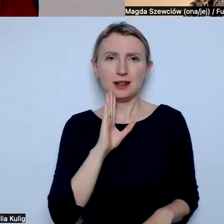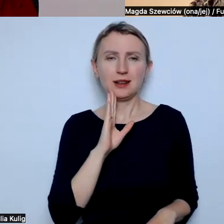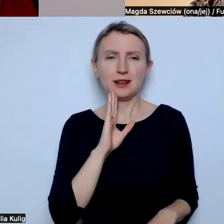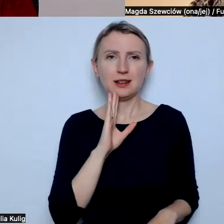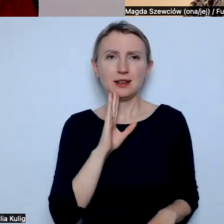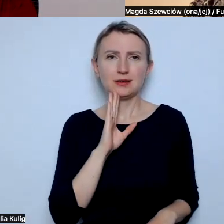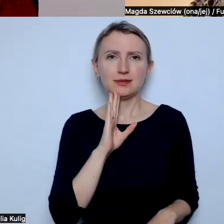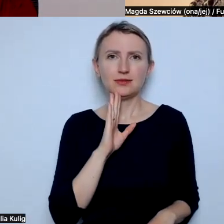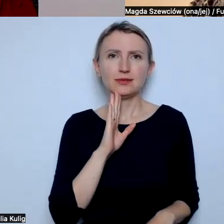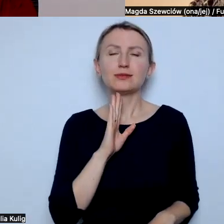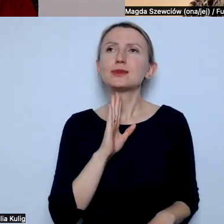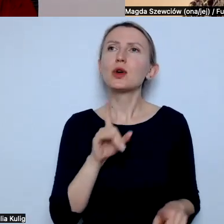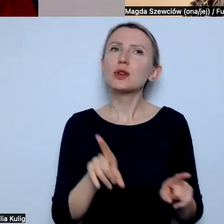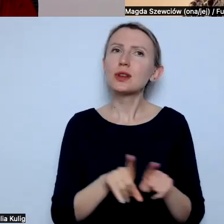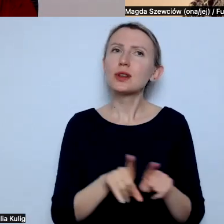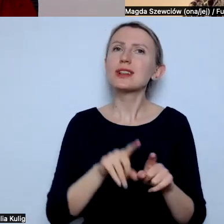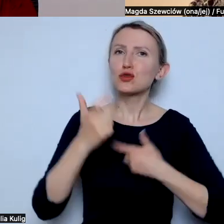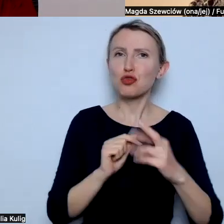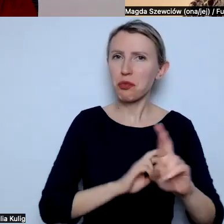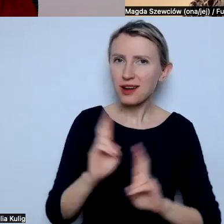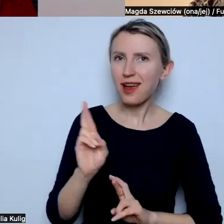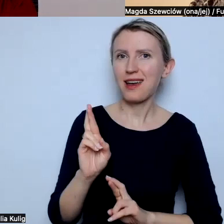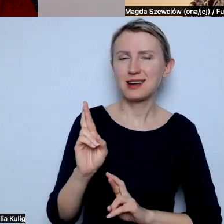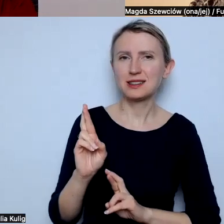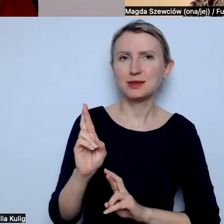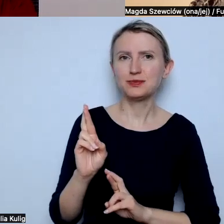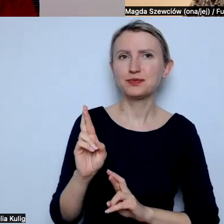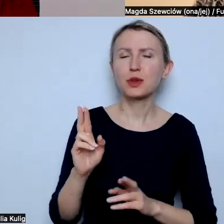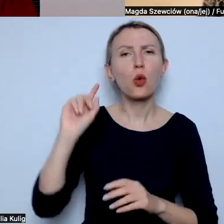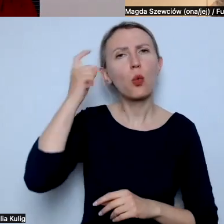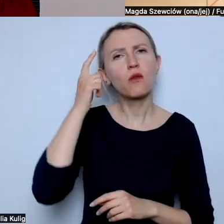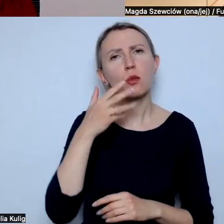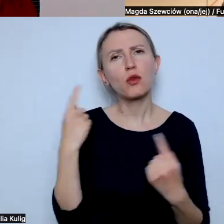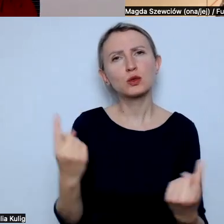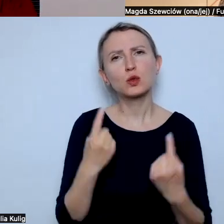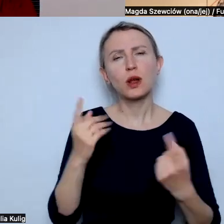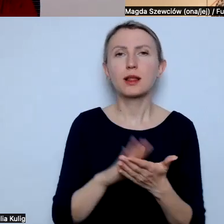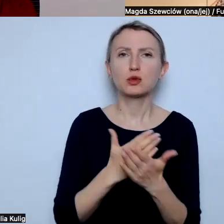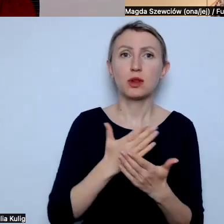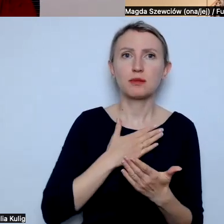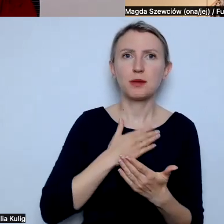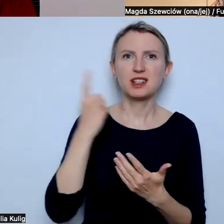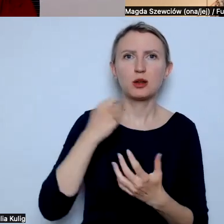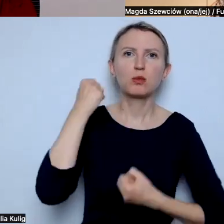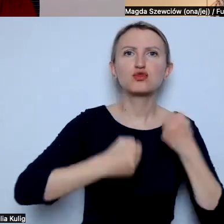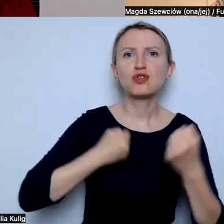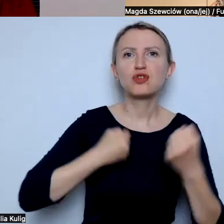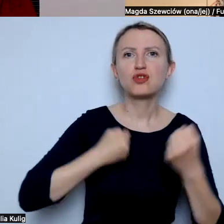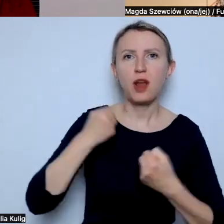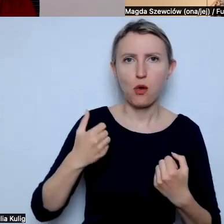to też to zrobię. W sensie tutaj głównie mówię o sytuacji, kiedy grozi nam przemoc fizyczna, jeśli